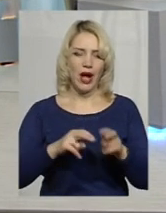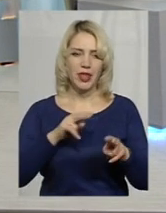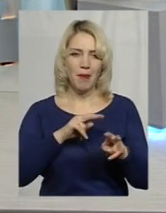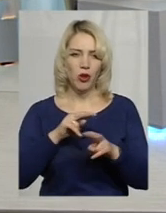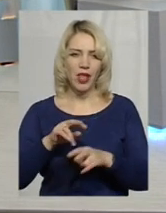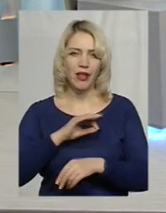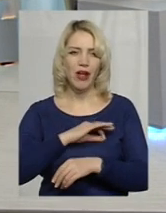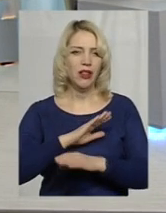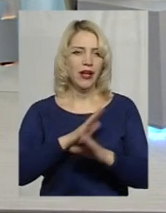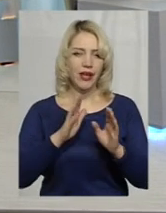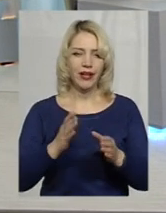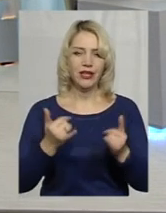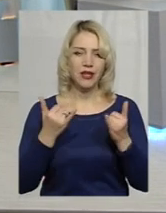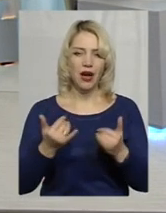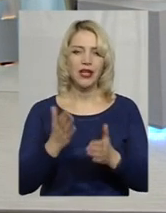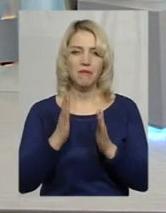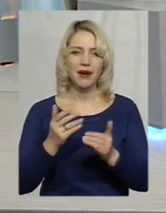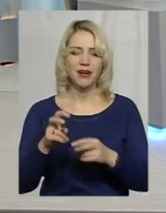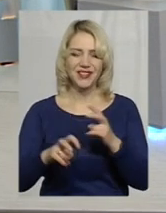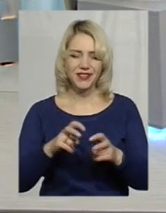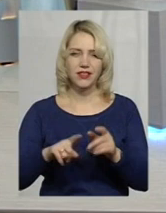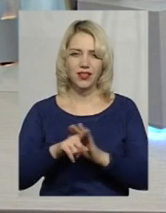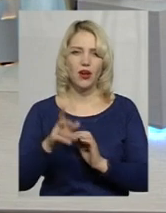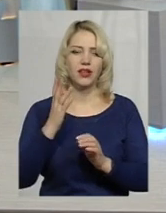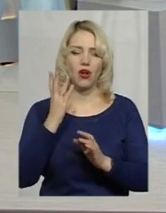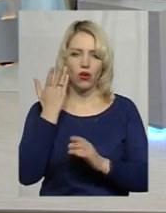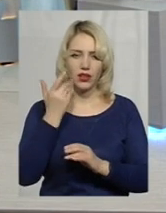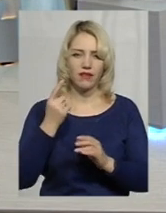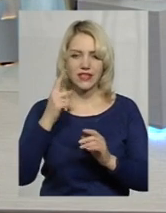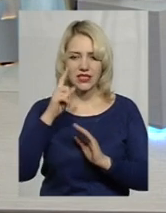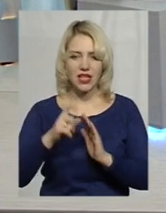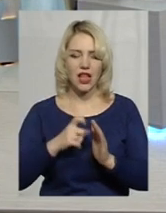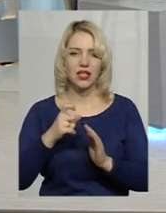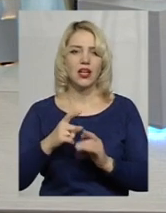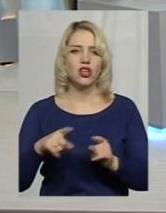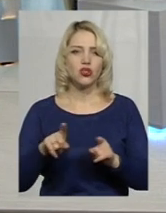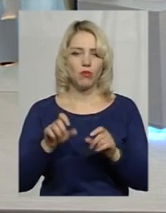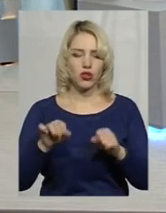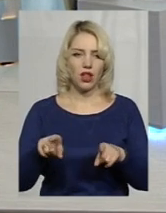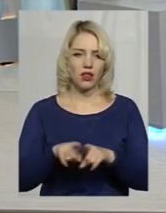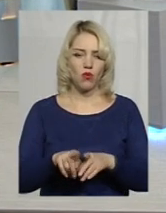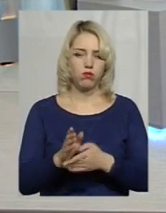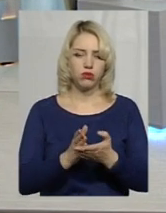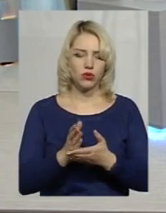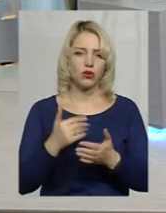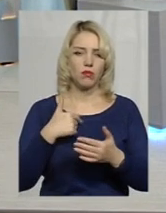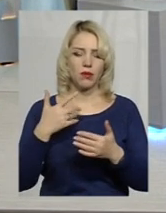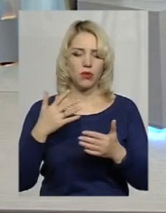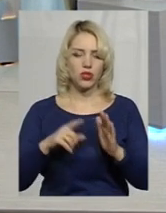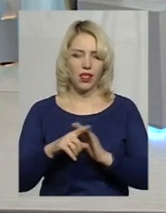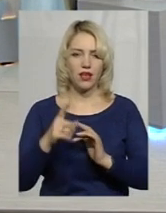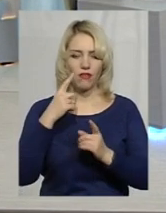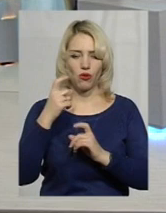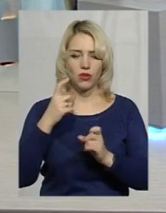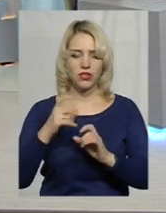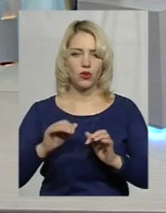тільки взнали від партнерства кожній дитині про таку послугу, ми вже почали запускати інформаційну кампанію щодо